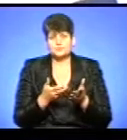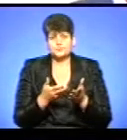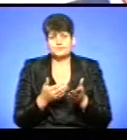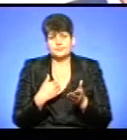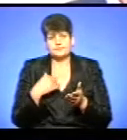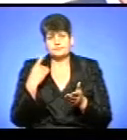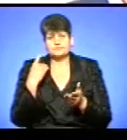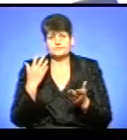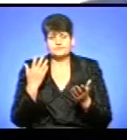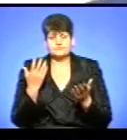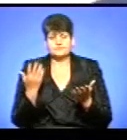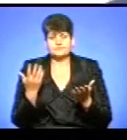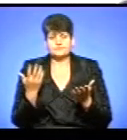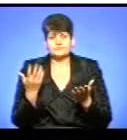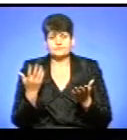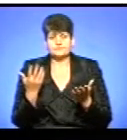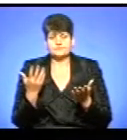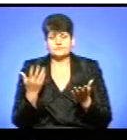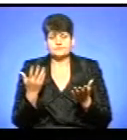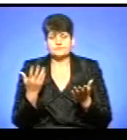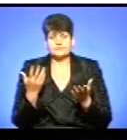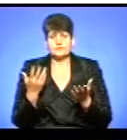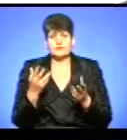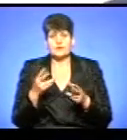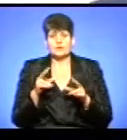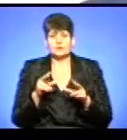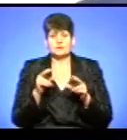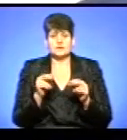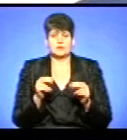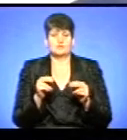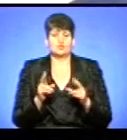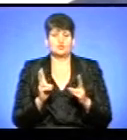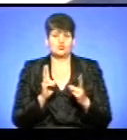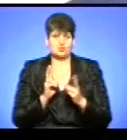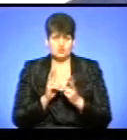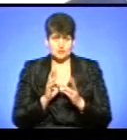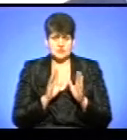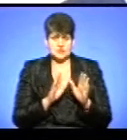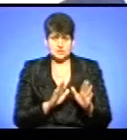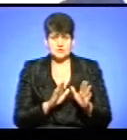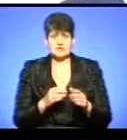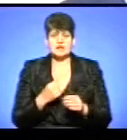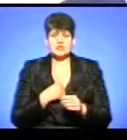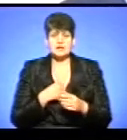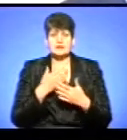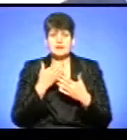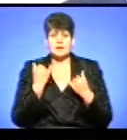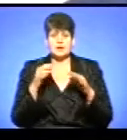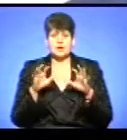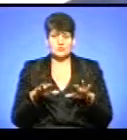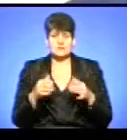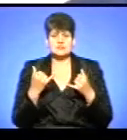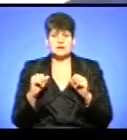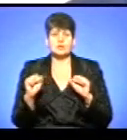ультимативну майже зустріч. Може, давайте підемо до голови. Ну, на жаль, немає голови, голова зараз